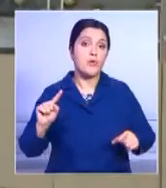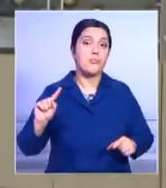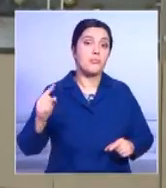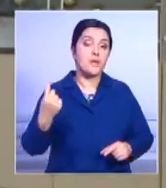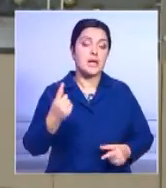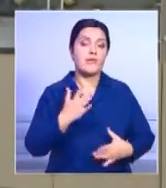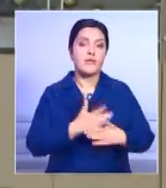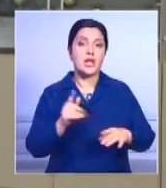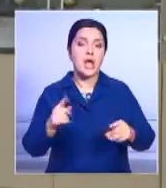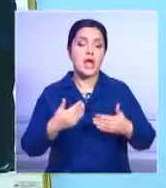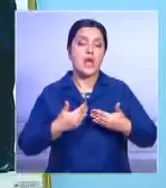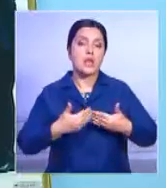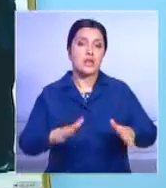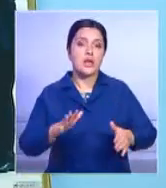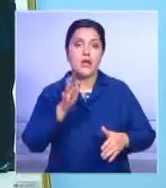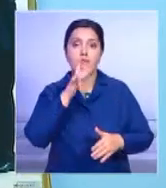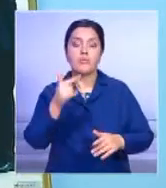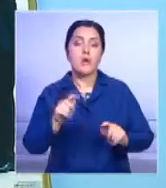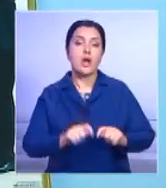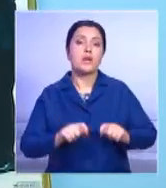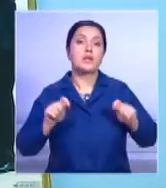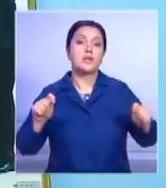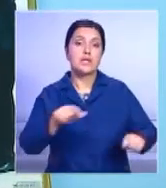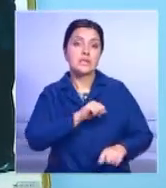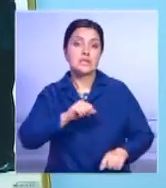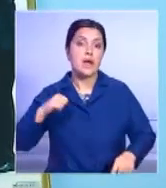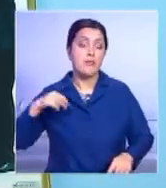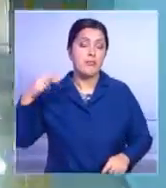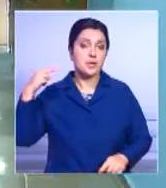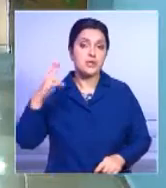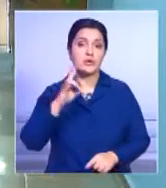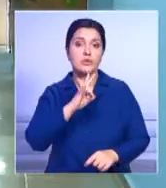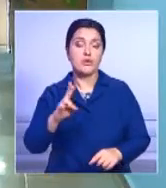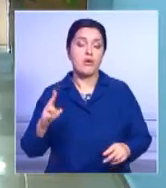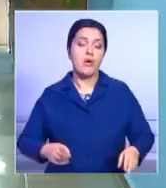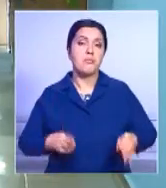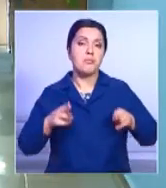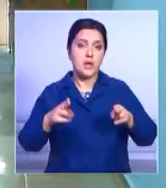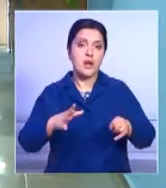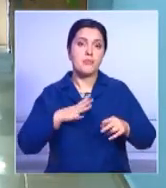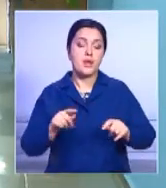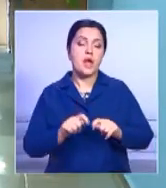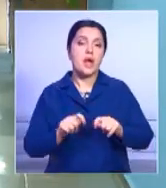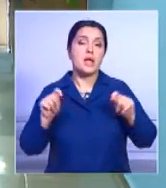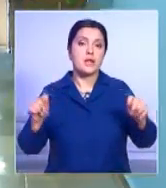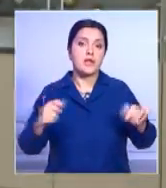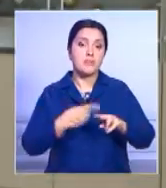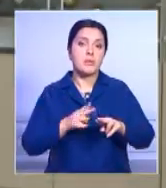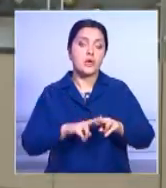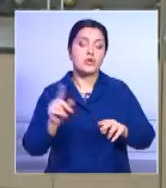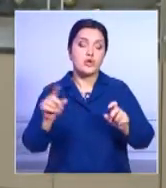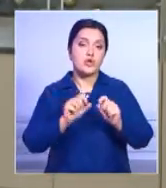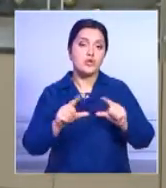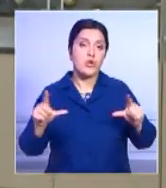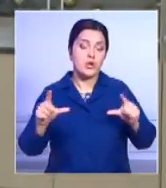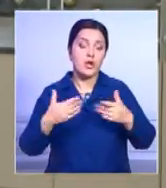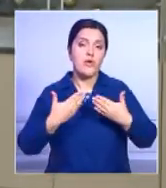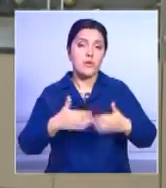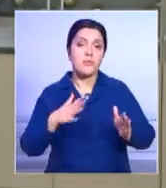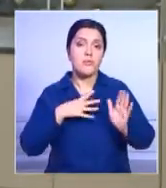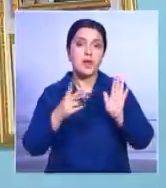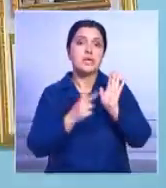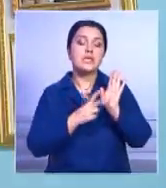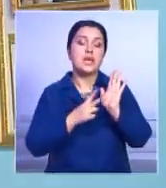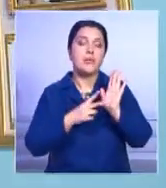открывшаяся в районе с момента его образования. Сам президент Назарбаев приехал на открытие. За это время мы выпустили 7 обладателей